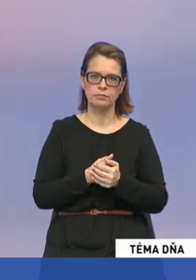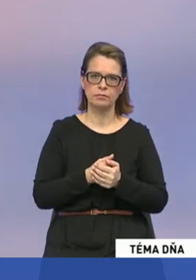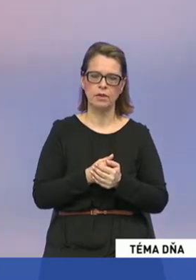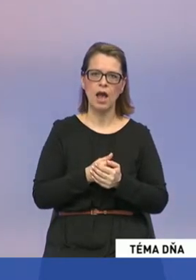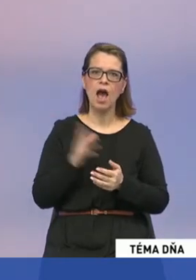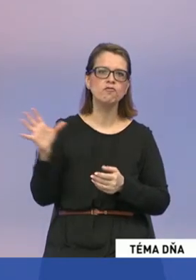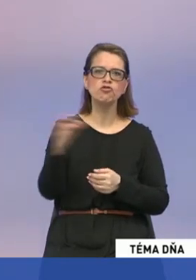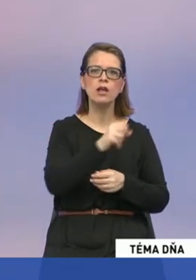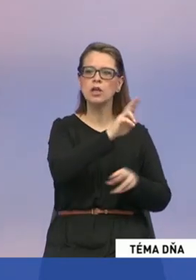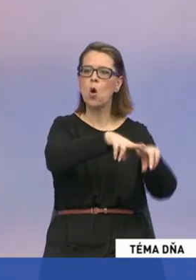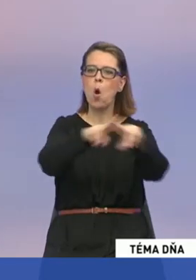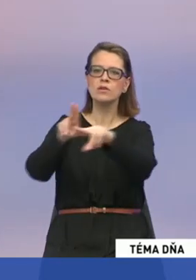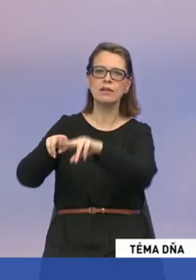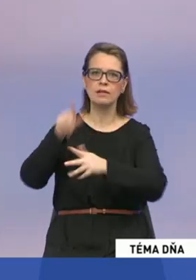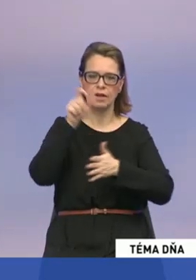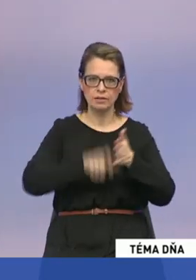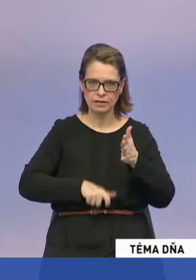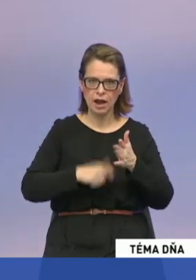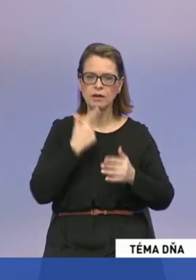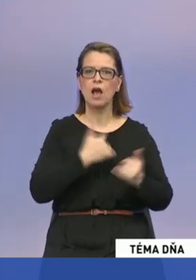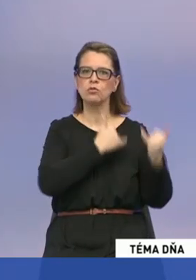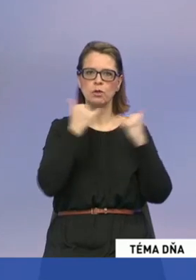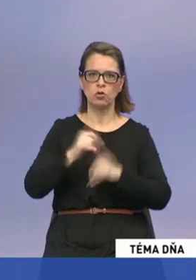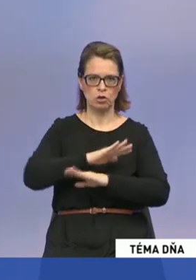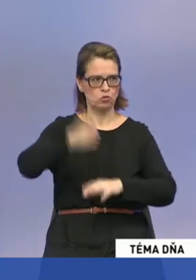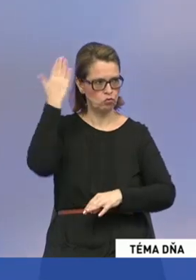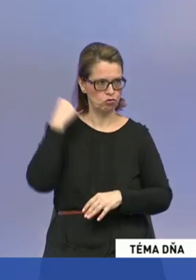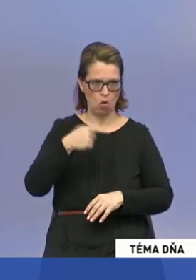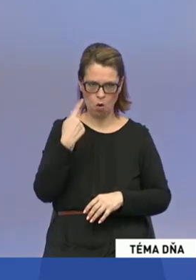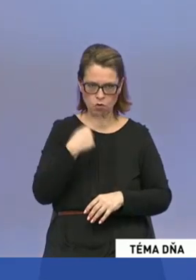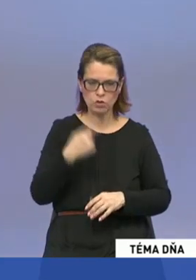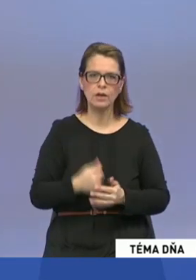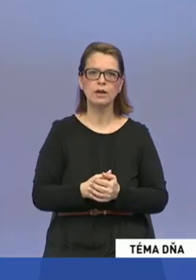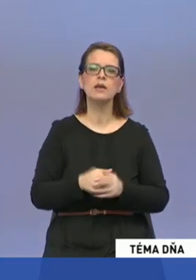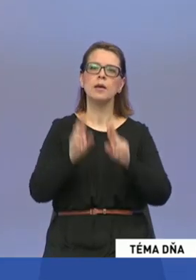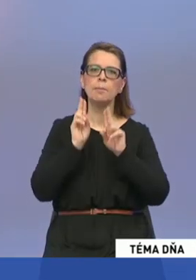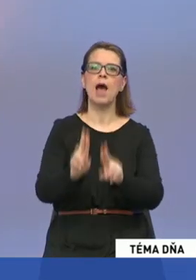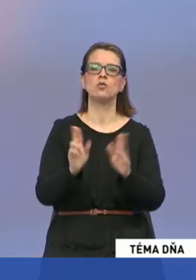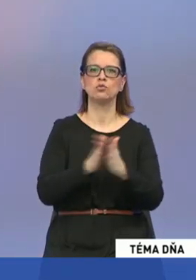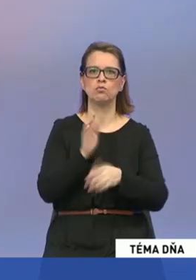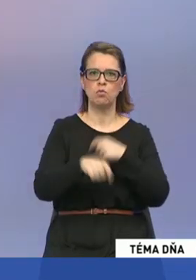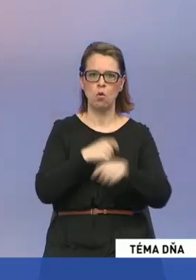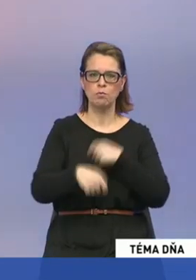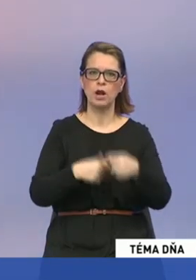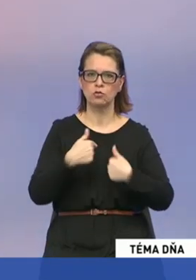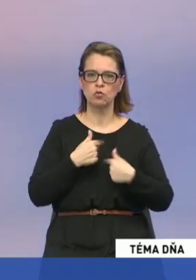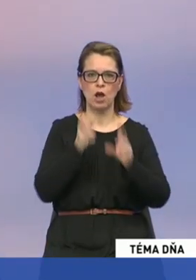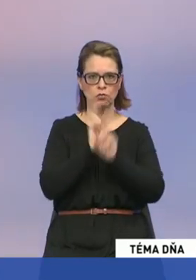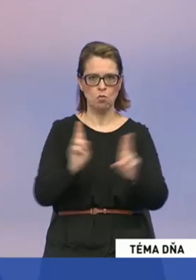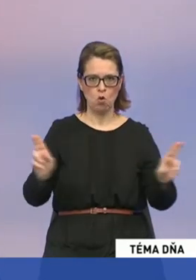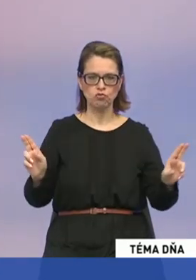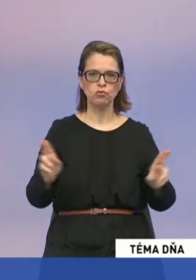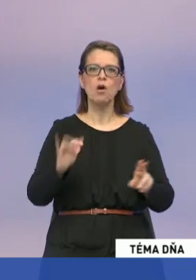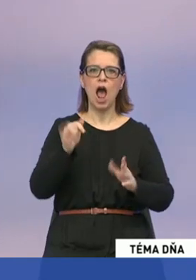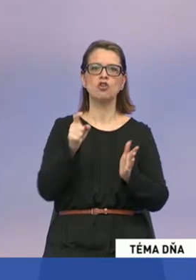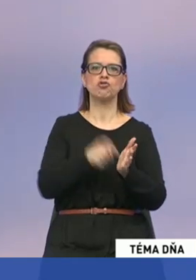strany, tak ako sme doteraz deklarovali, majú spoluprácu u nás nielenže možnú, ale dokonca